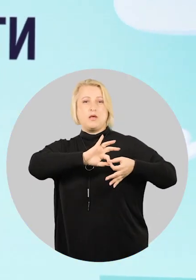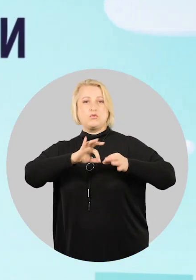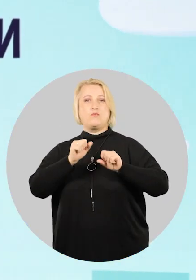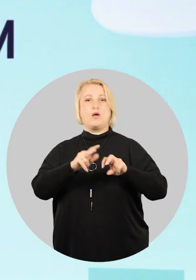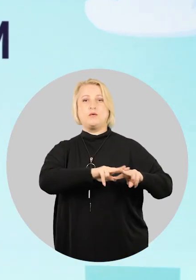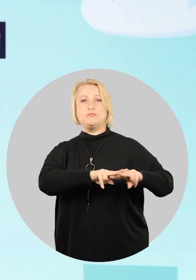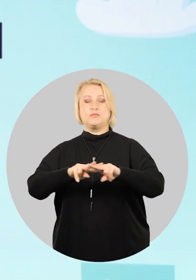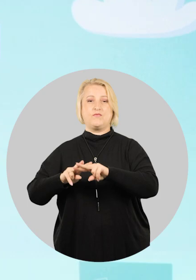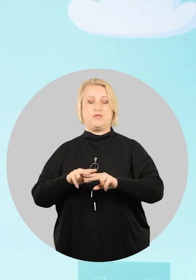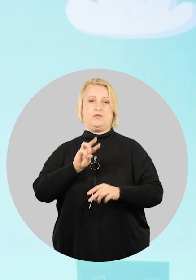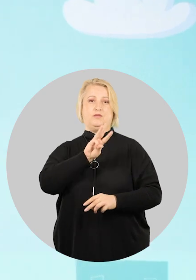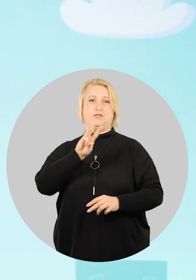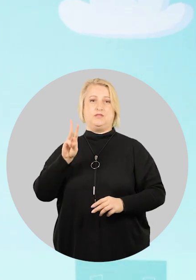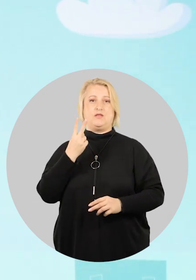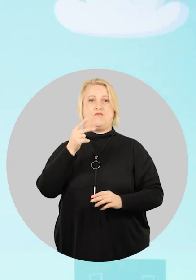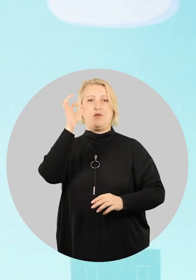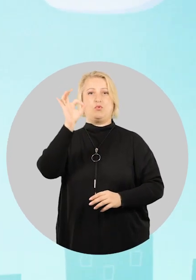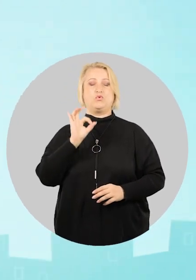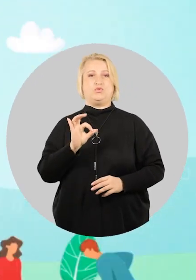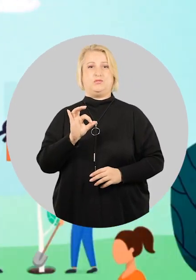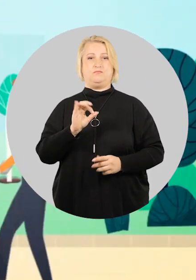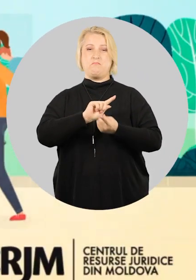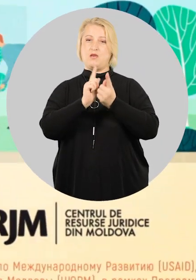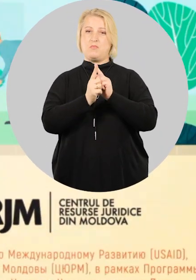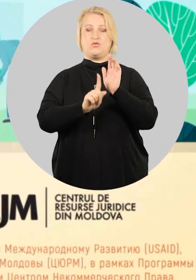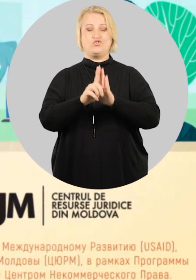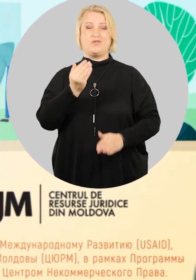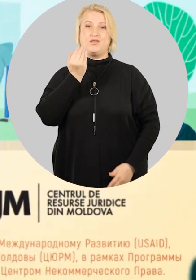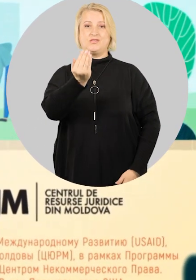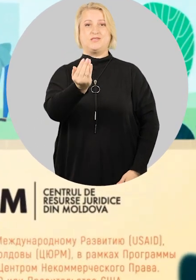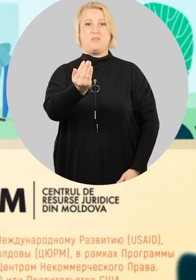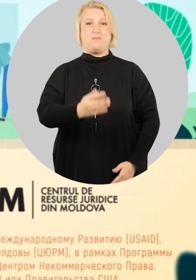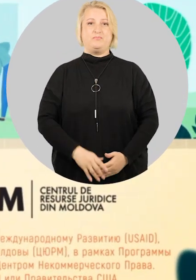процедуре перенаправления на сайте doprocent.info. Перемены начинаются с тебя.